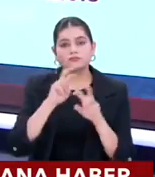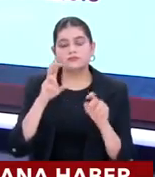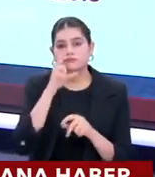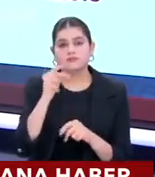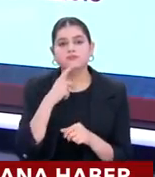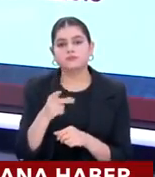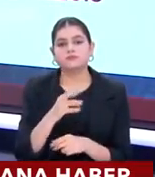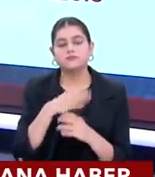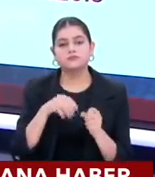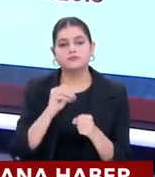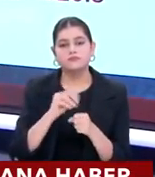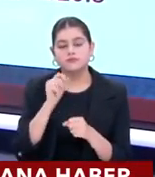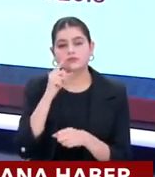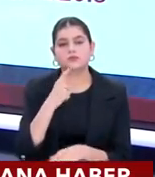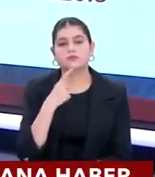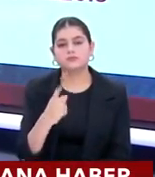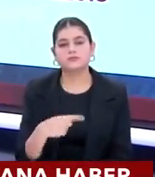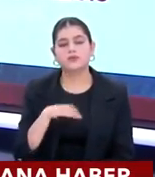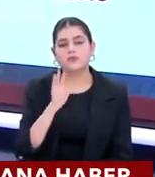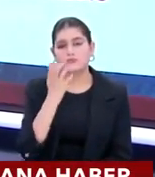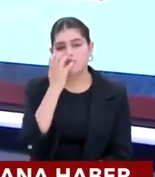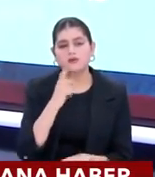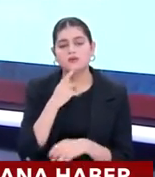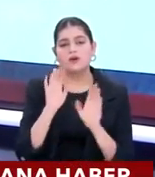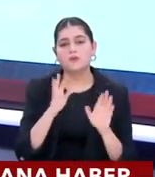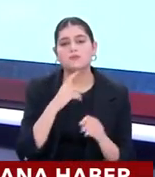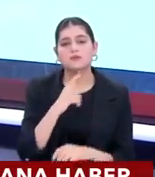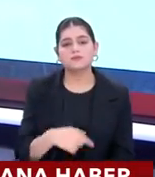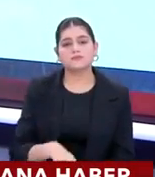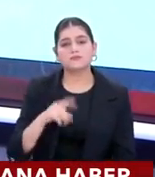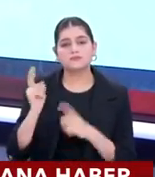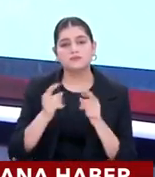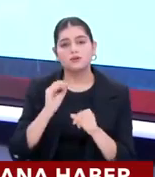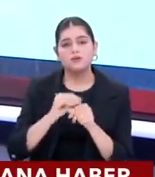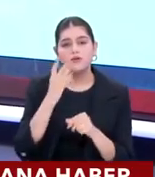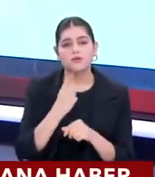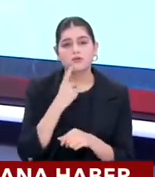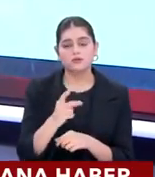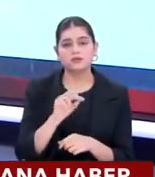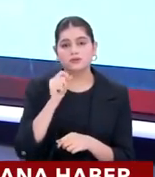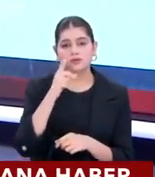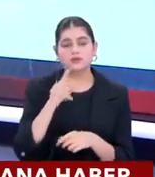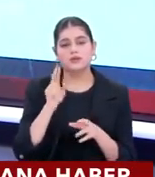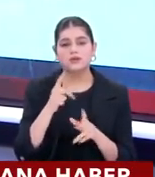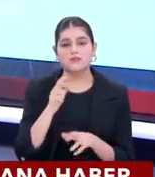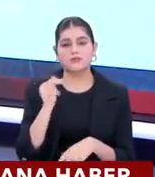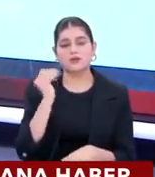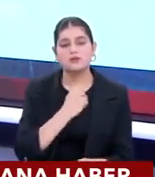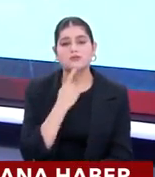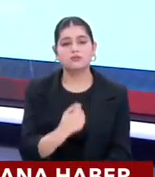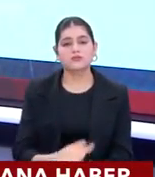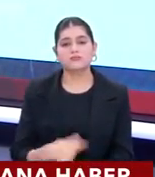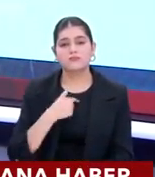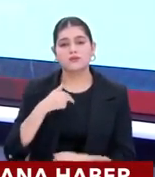oldukça şaşırtıcı değil ama beklenen bir durum. Ama bir o kadar da sanki şaşırtıcı gibime geliyor